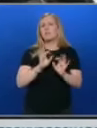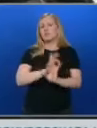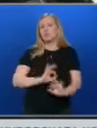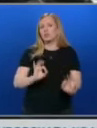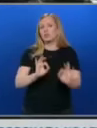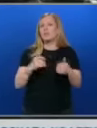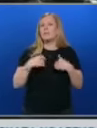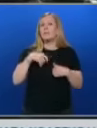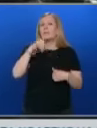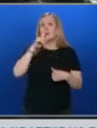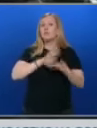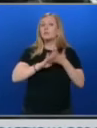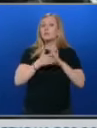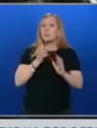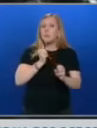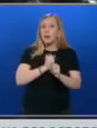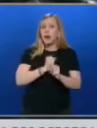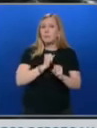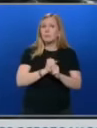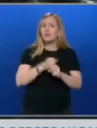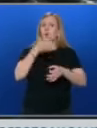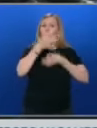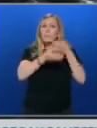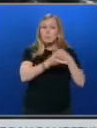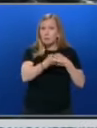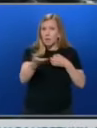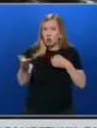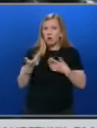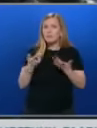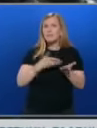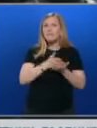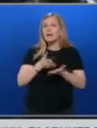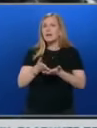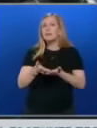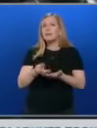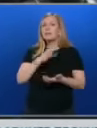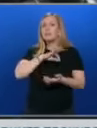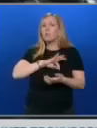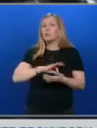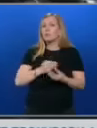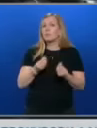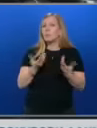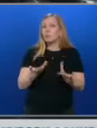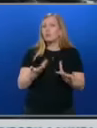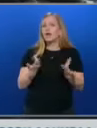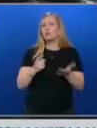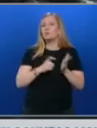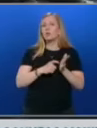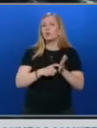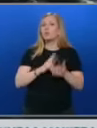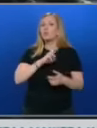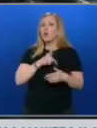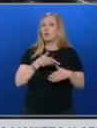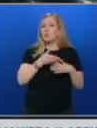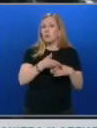е важно да си свършим работата и да успокоим хората. Да им обясним какви са вариантите, които да получат помощ, както по Закон за социално по отмагане, така и по